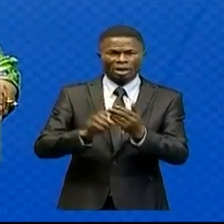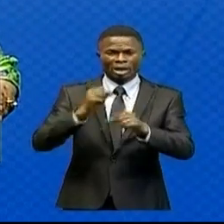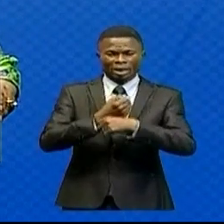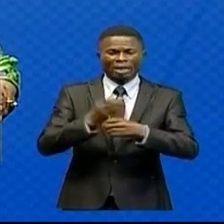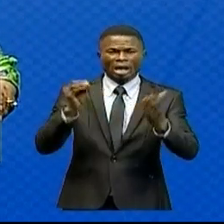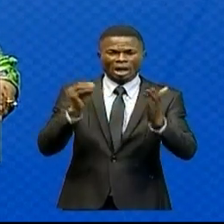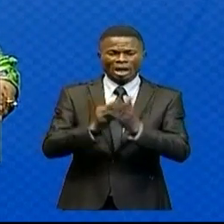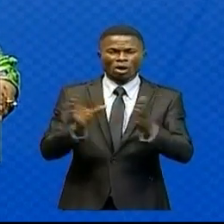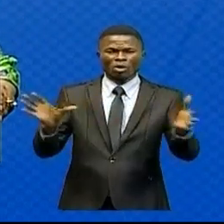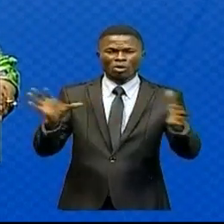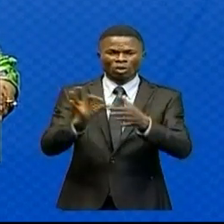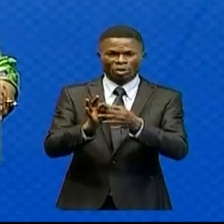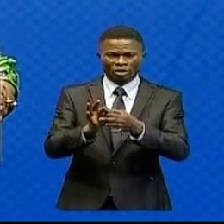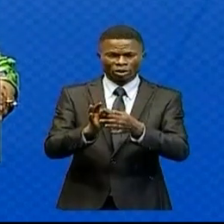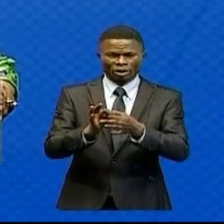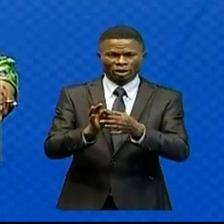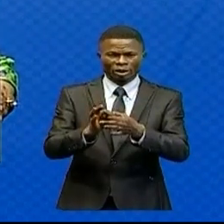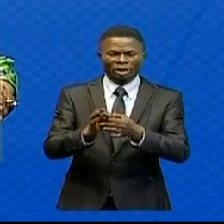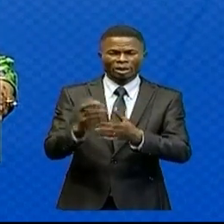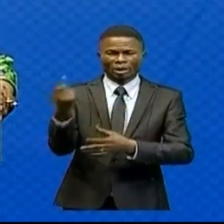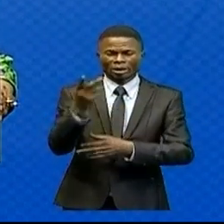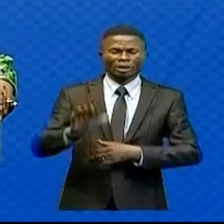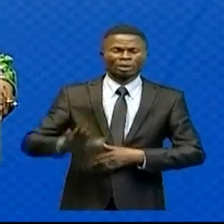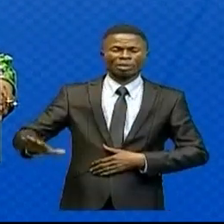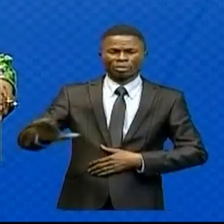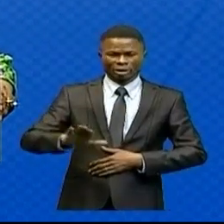relations diplomatiques entre nos deux États.